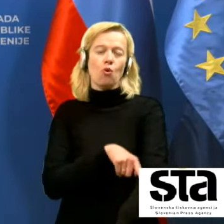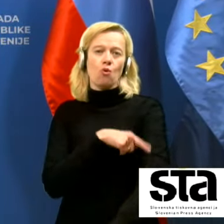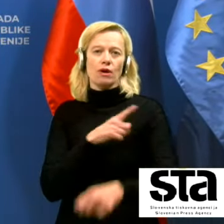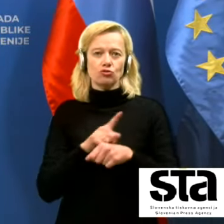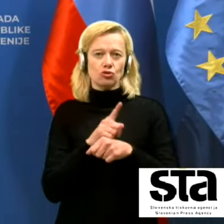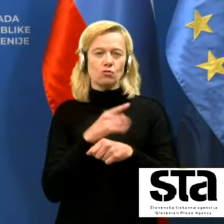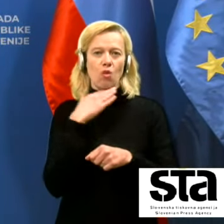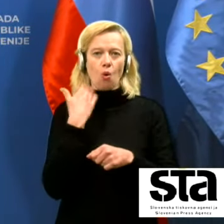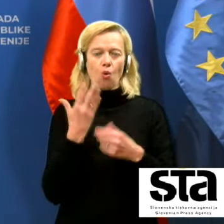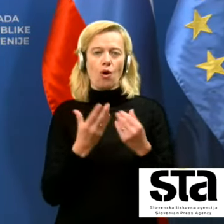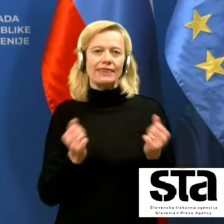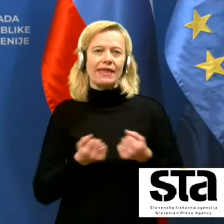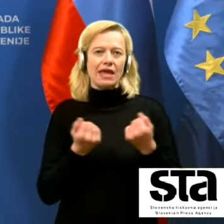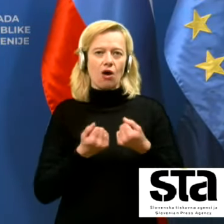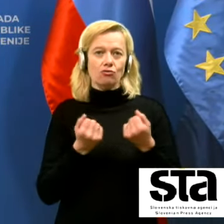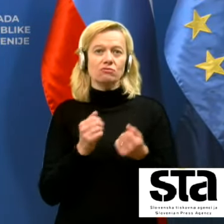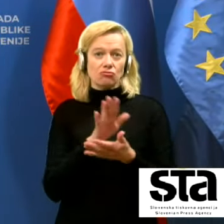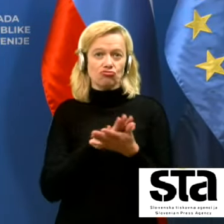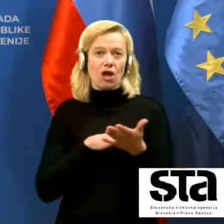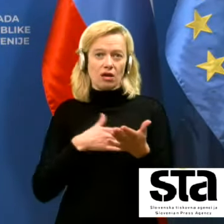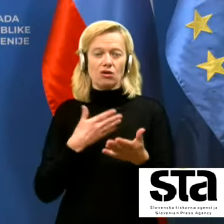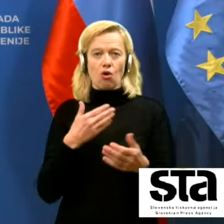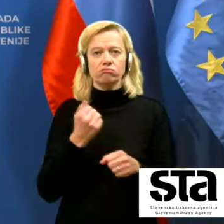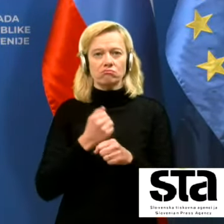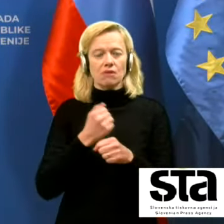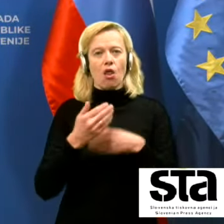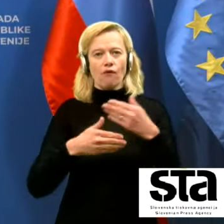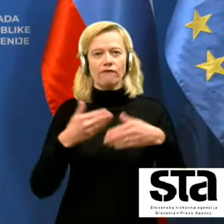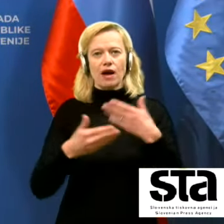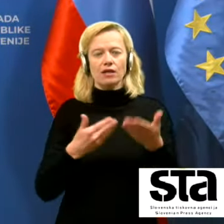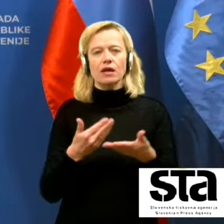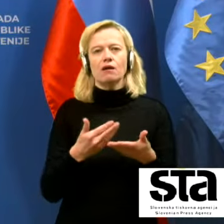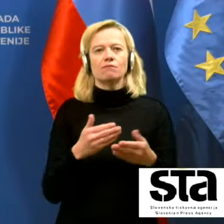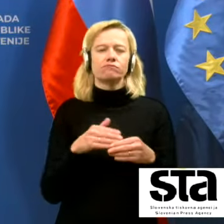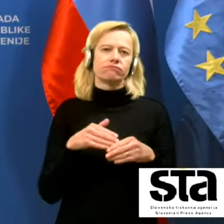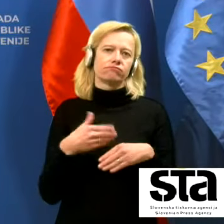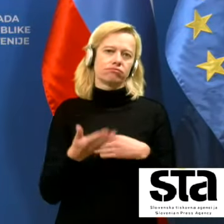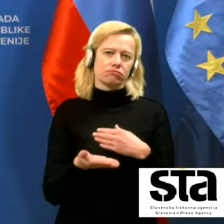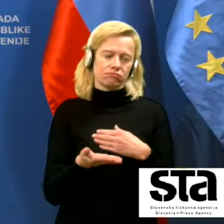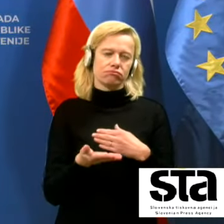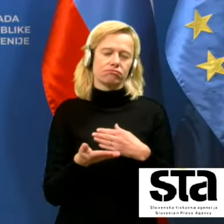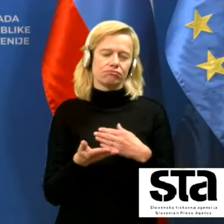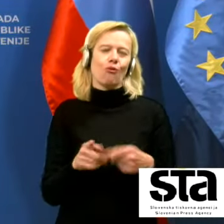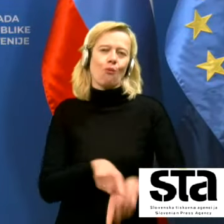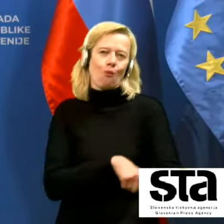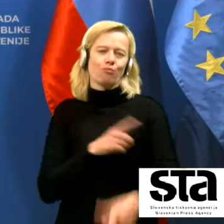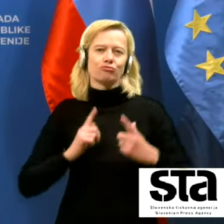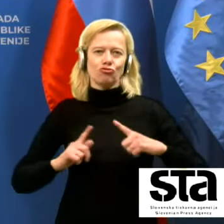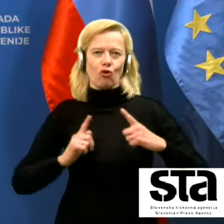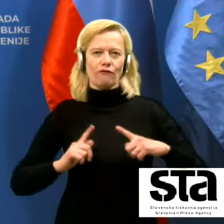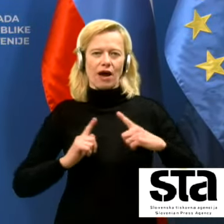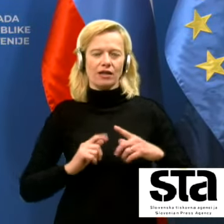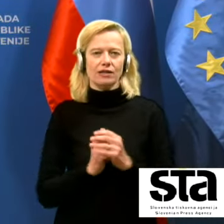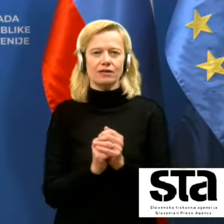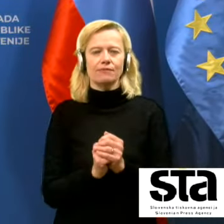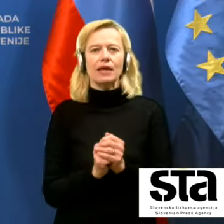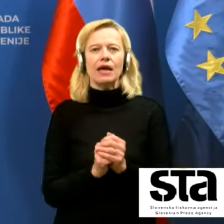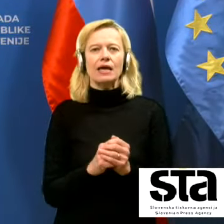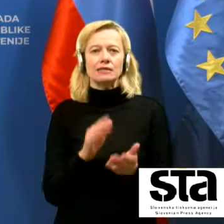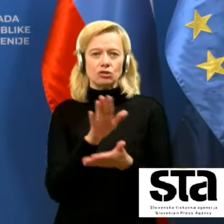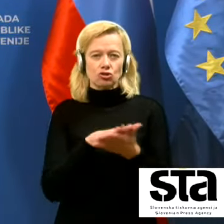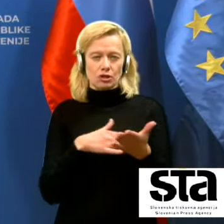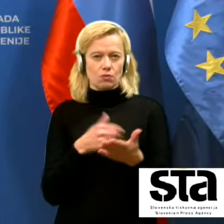dejavnosti ponovno začenjajo z delovanjem oziroma ponujem dolgo pričakovalnih in potrebnih uslug, začenjamo z včerajšno